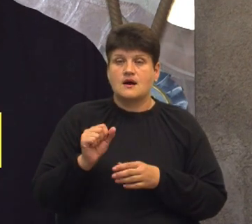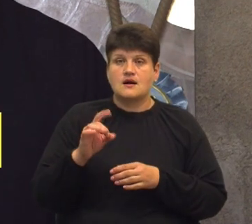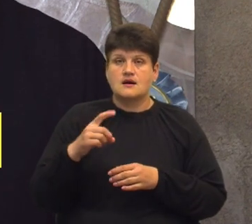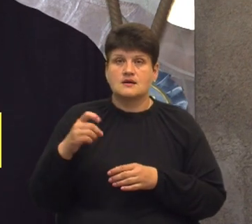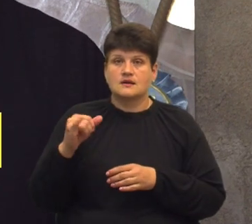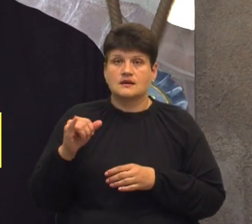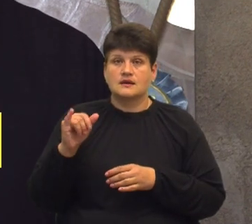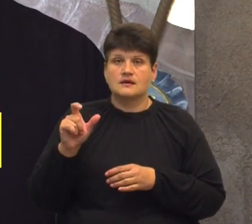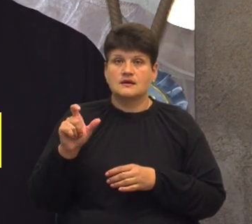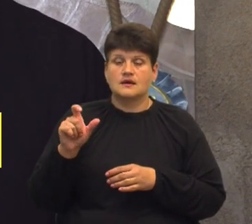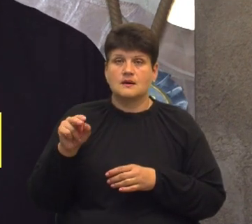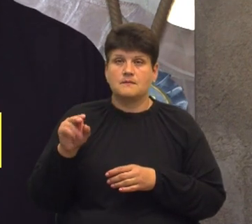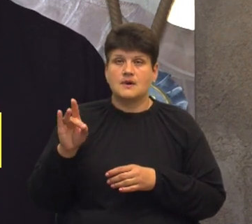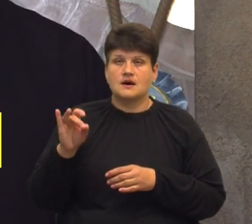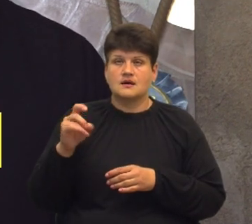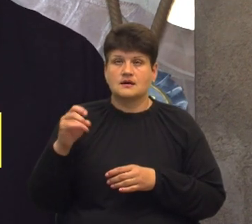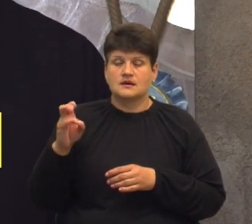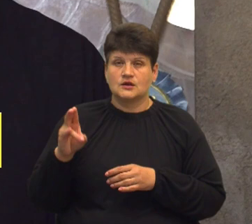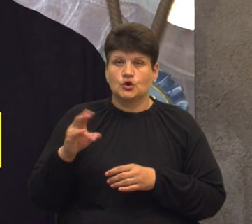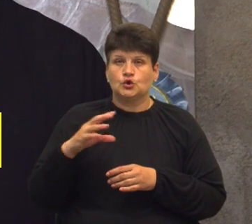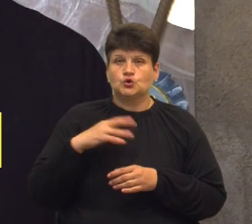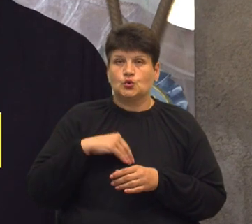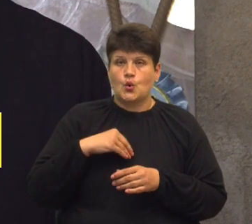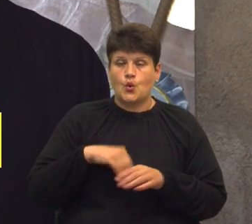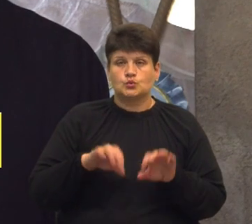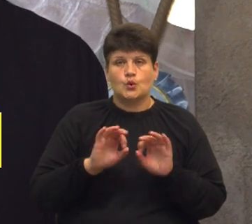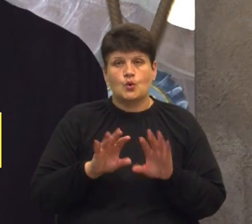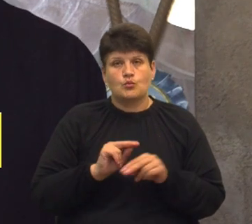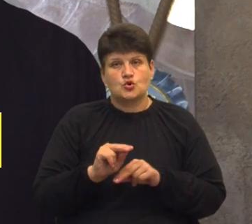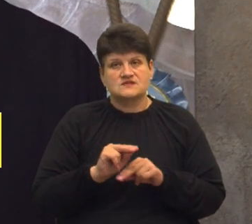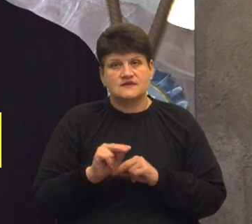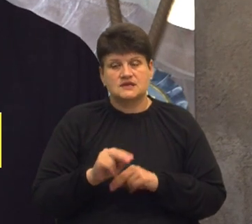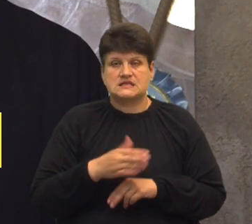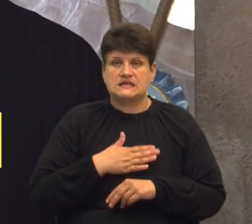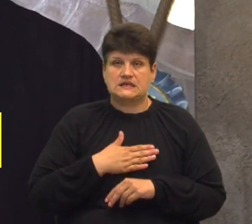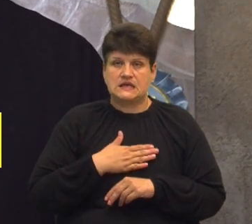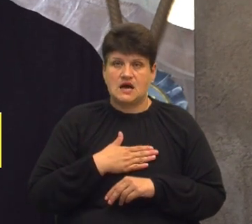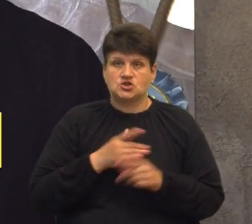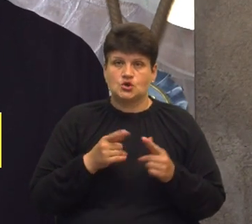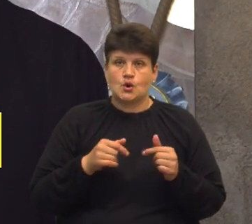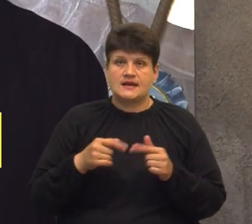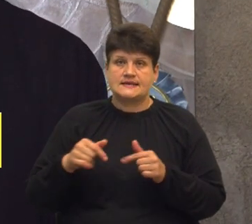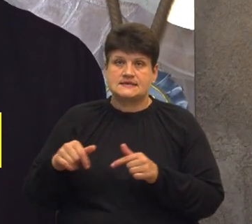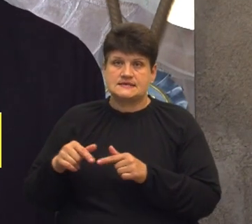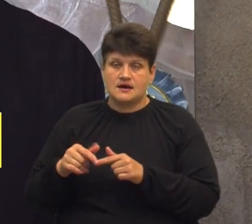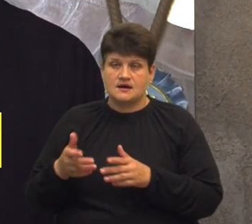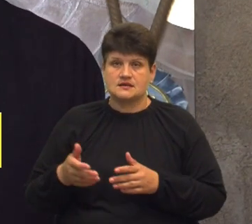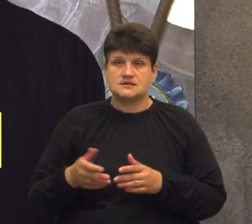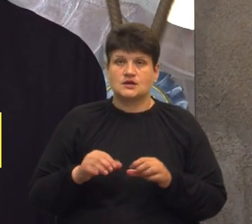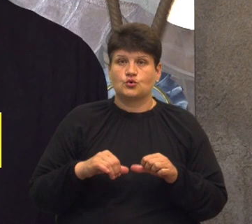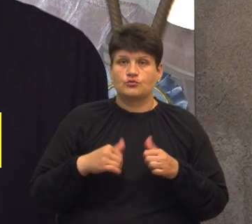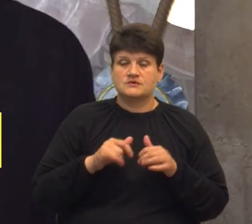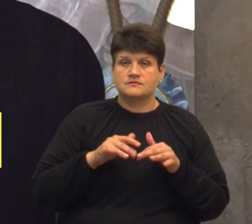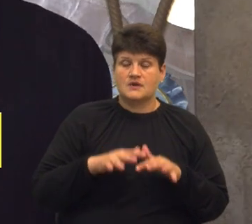під духовно-просвітницькі наші, організації, комісія в справах Мирян,